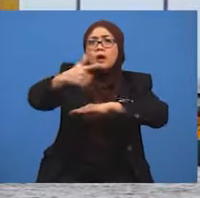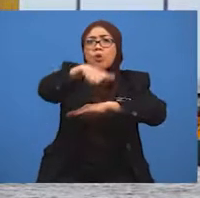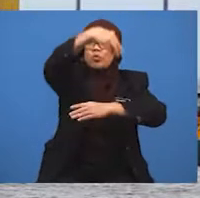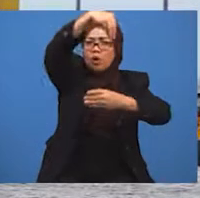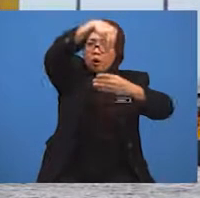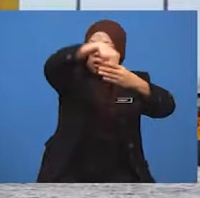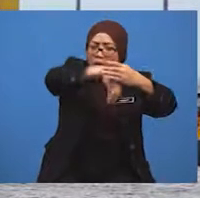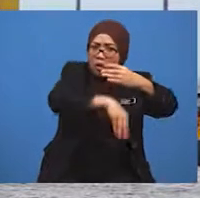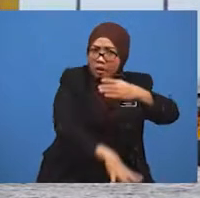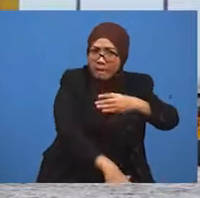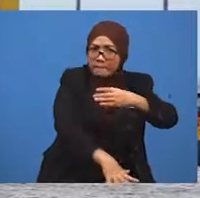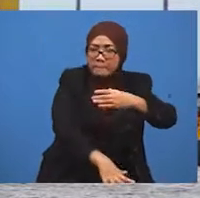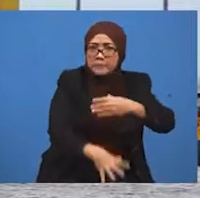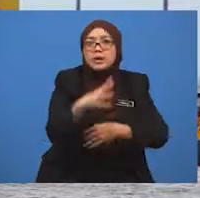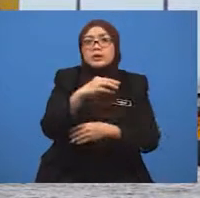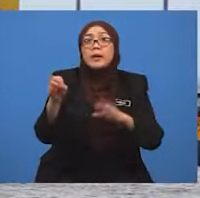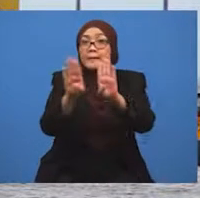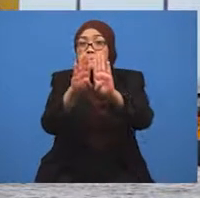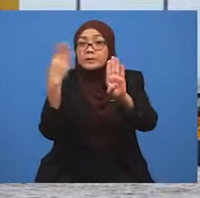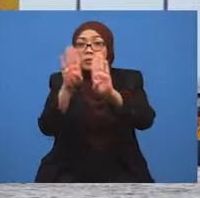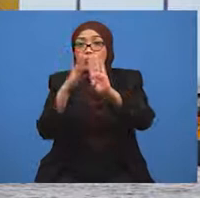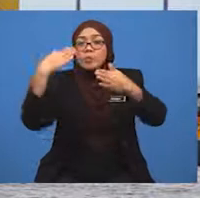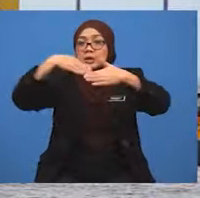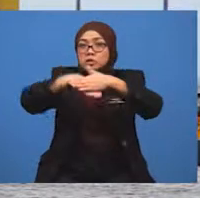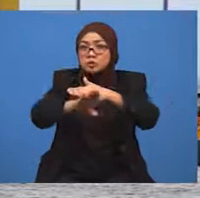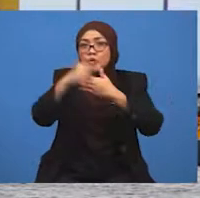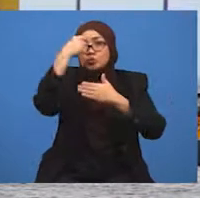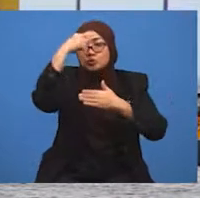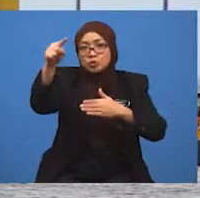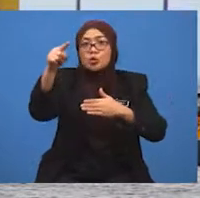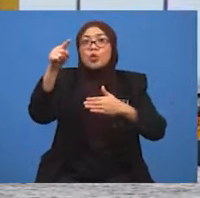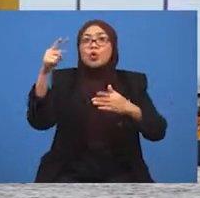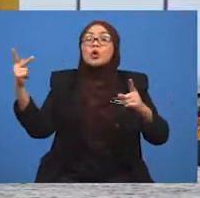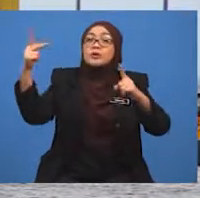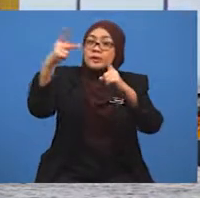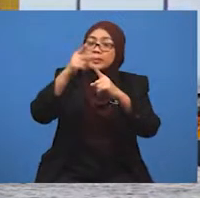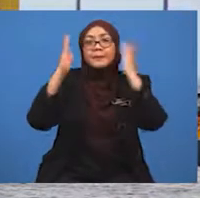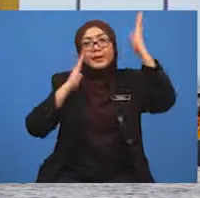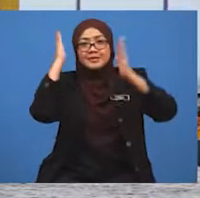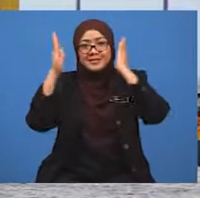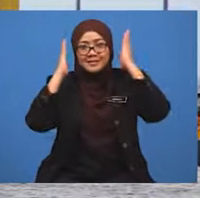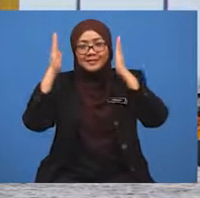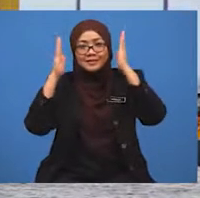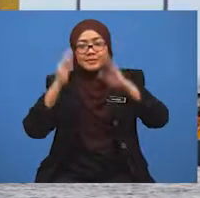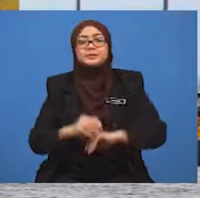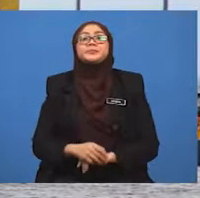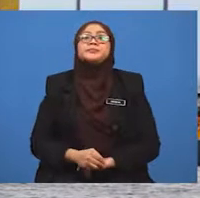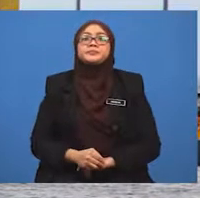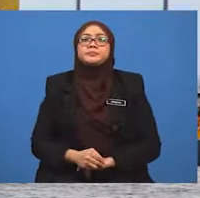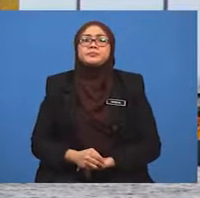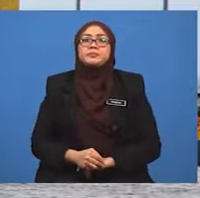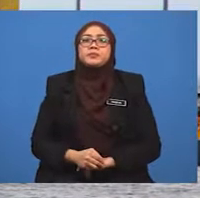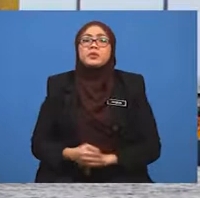pintu masuk ke semenanjung Malaysia. Pelabuhan ini terdiri daripada